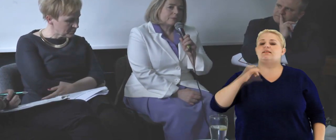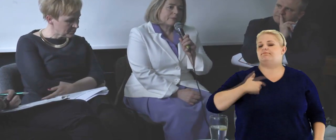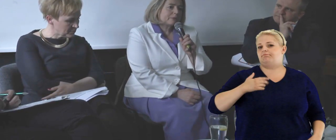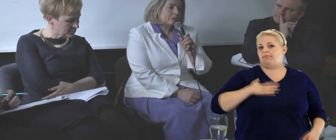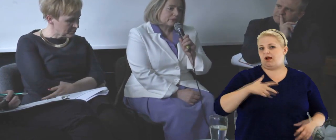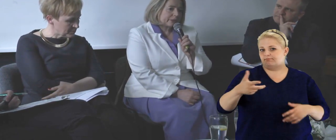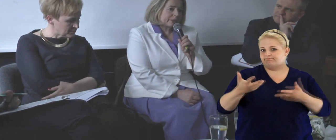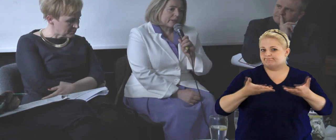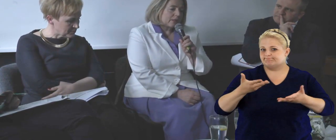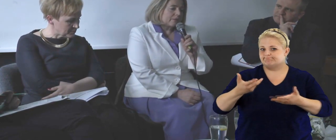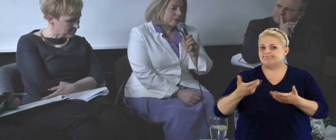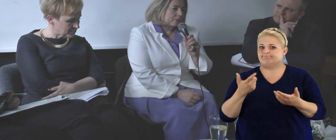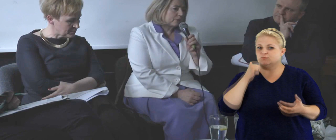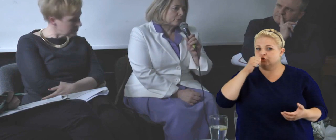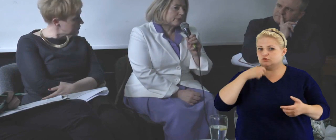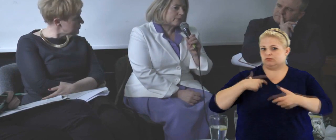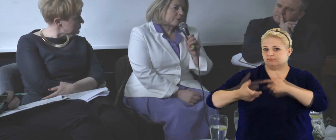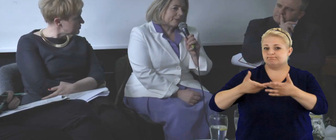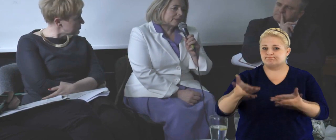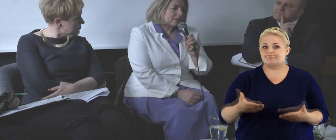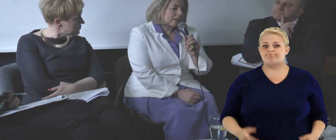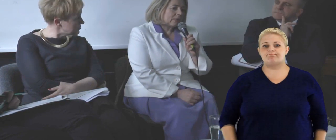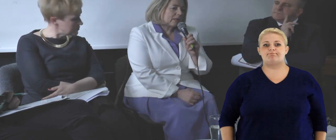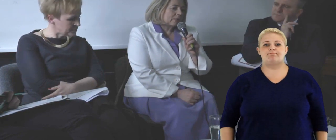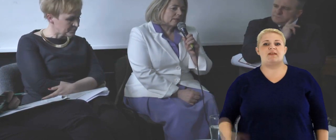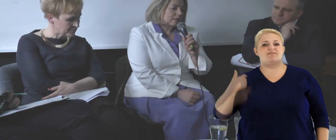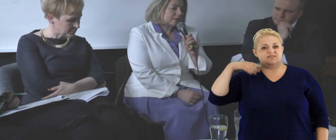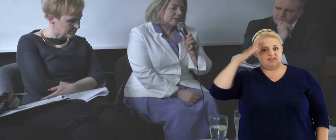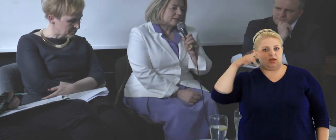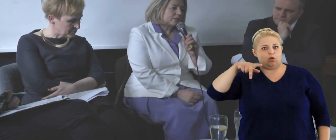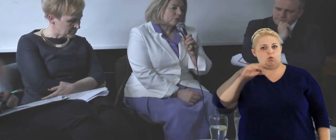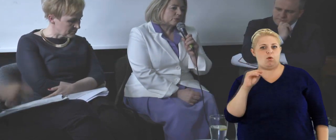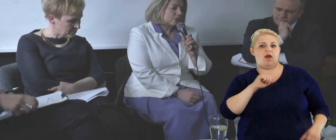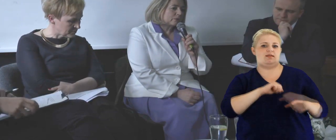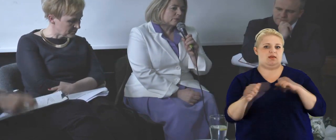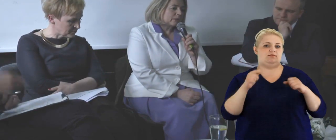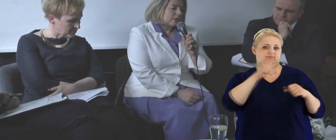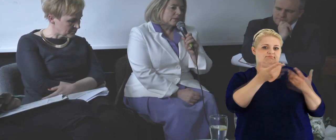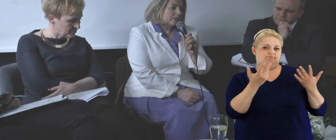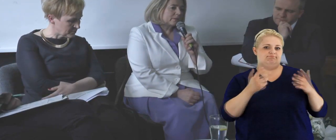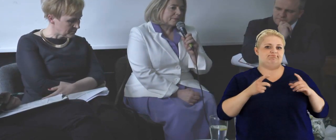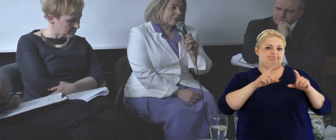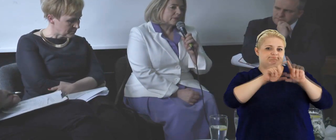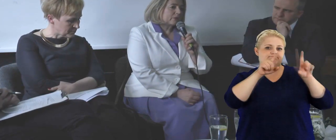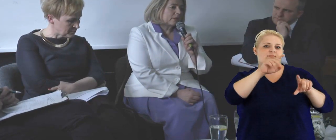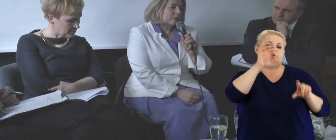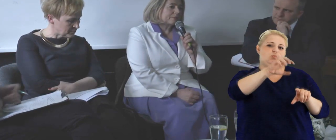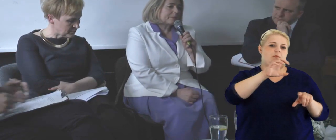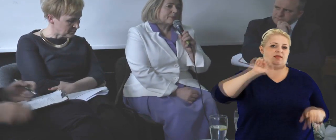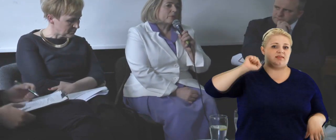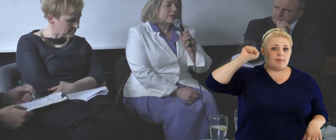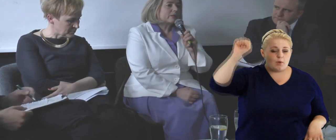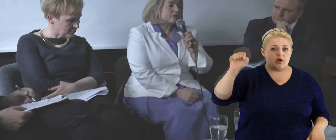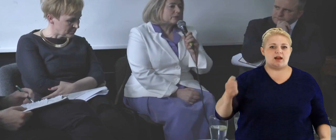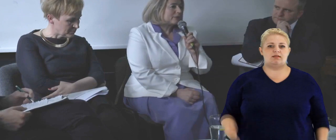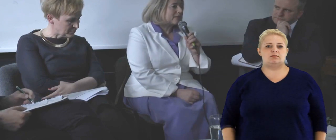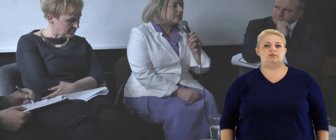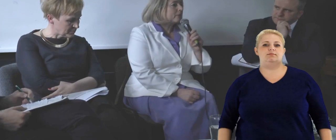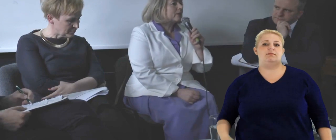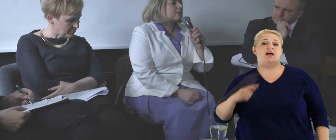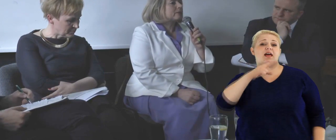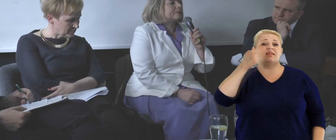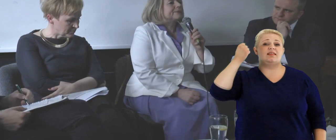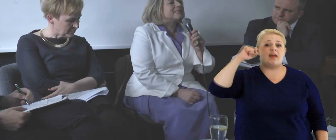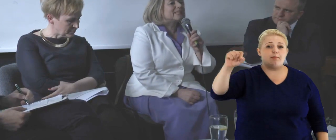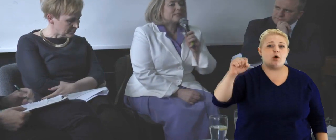tego, z czym my mamy do czynienia. Wiadomo, że Unia Europejska jest instytucją, prawda, czy organem demokratycznym i